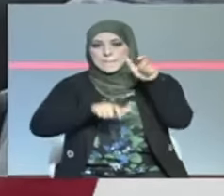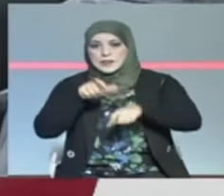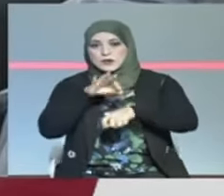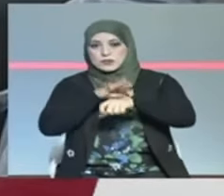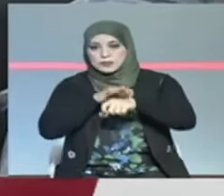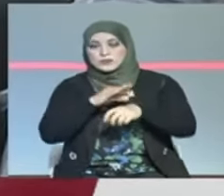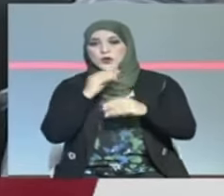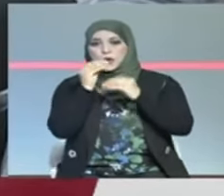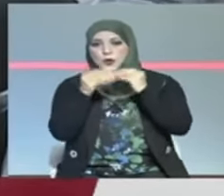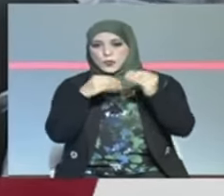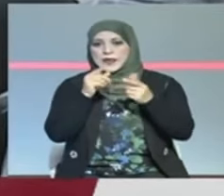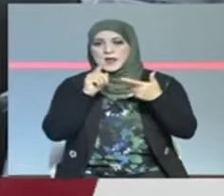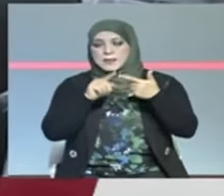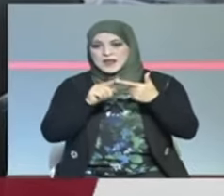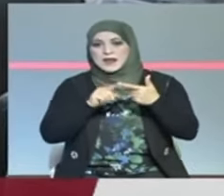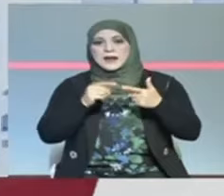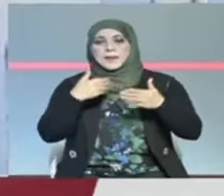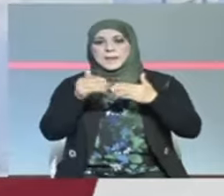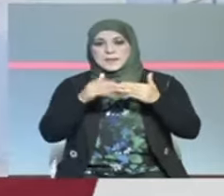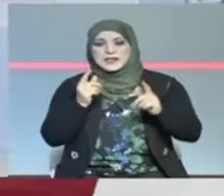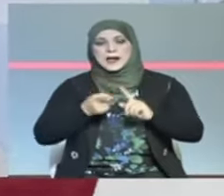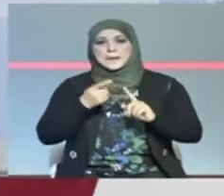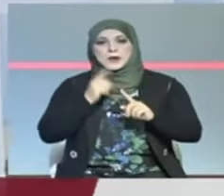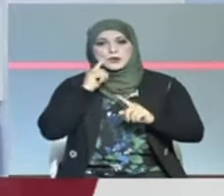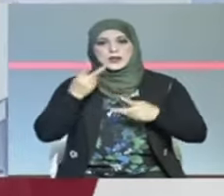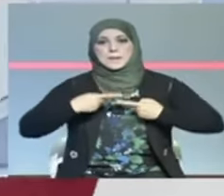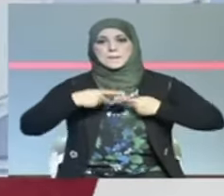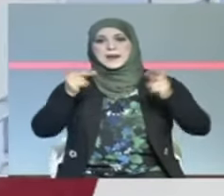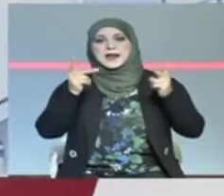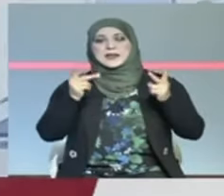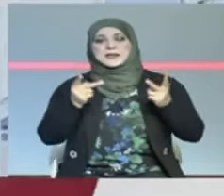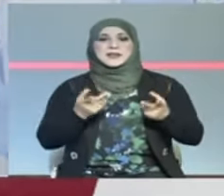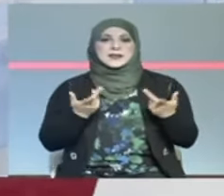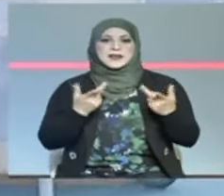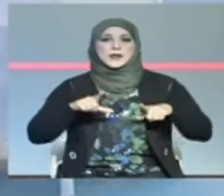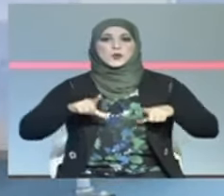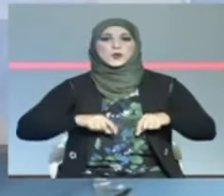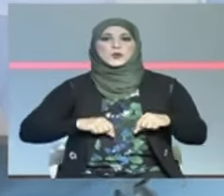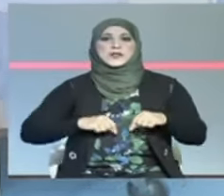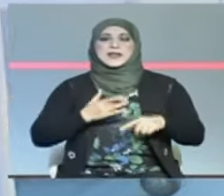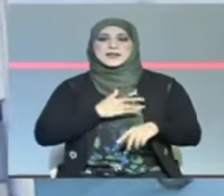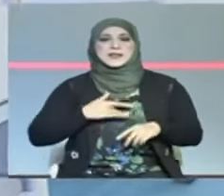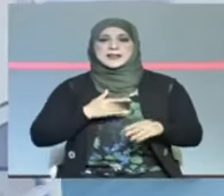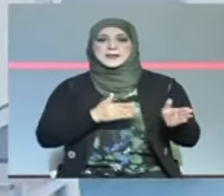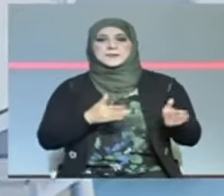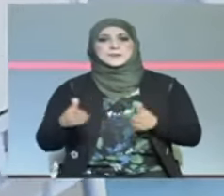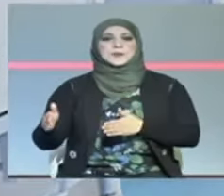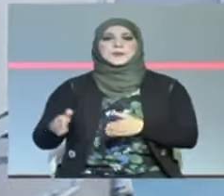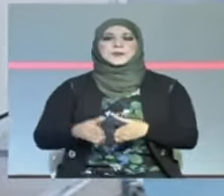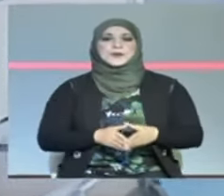وبالتجهيزات الضرورية حسب بلاغ صادر عن وزارة الصحة